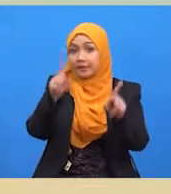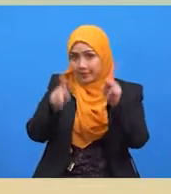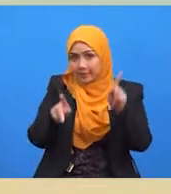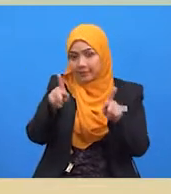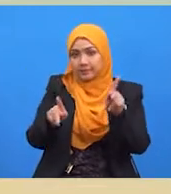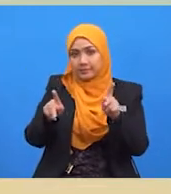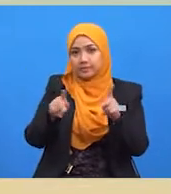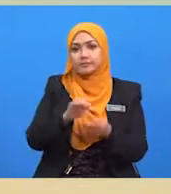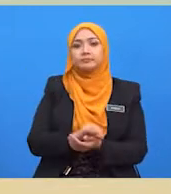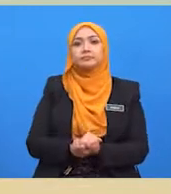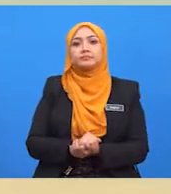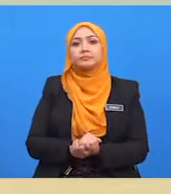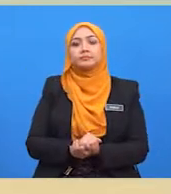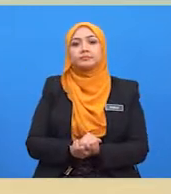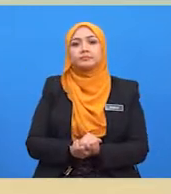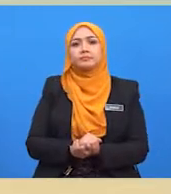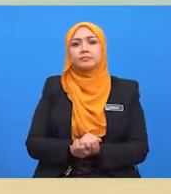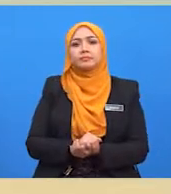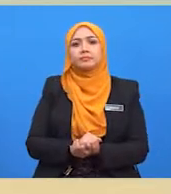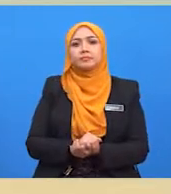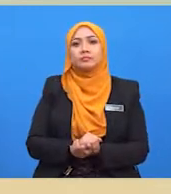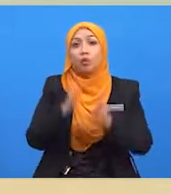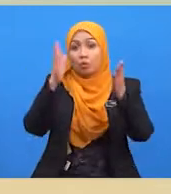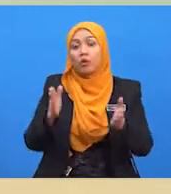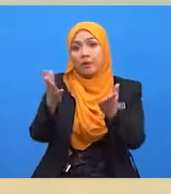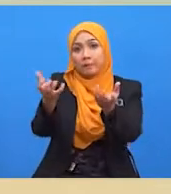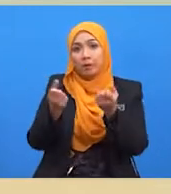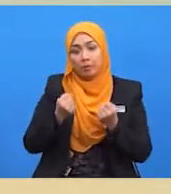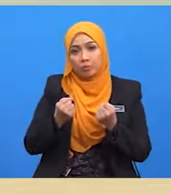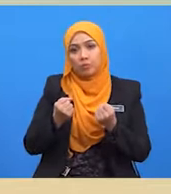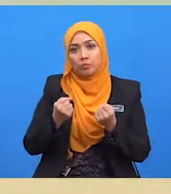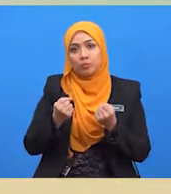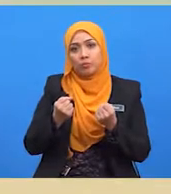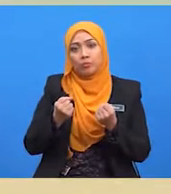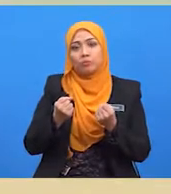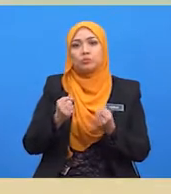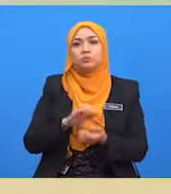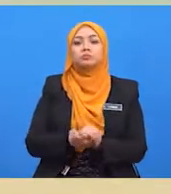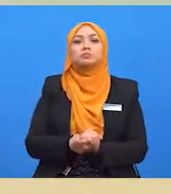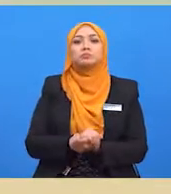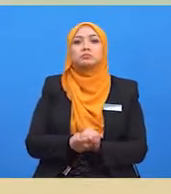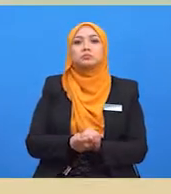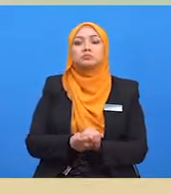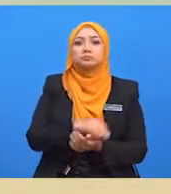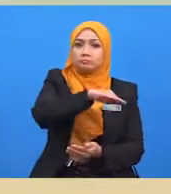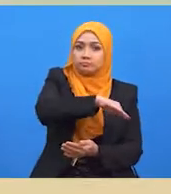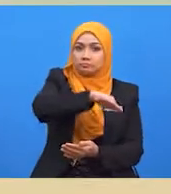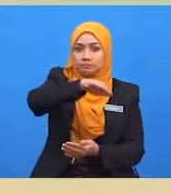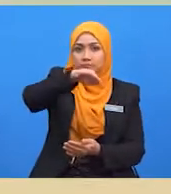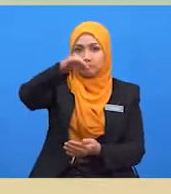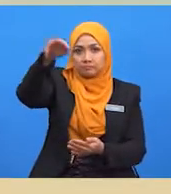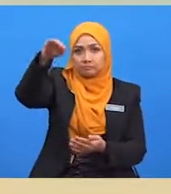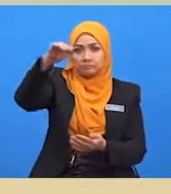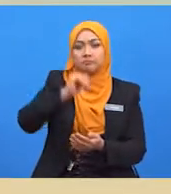kereta masing-masing adalah DD dan SS titik E merupakan